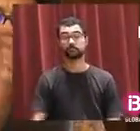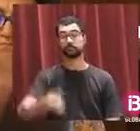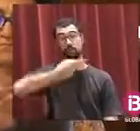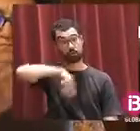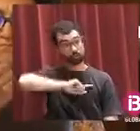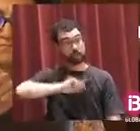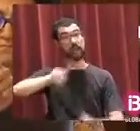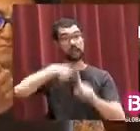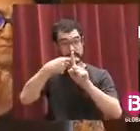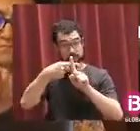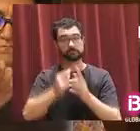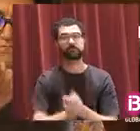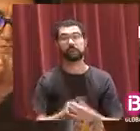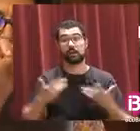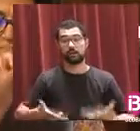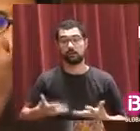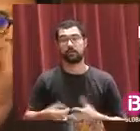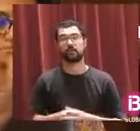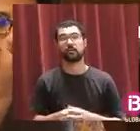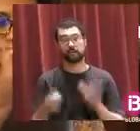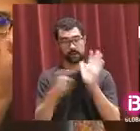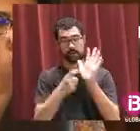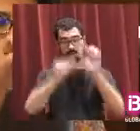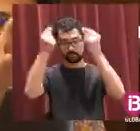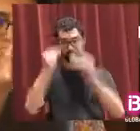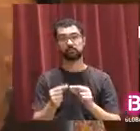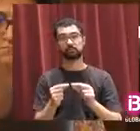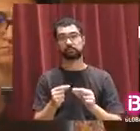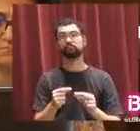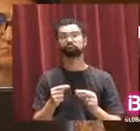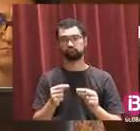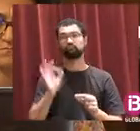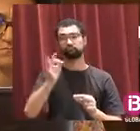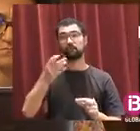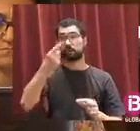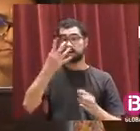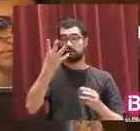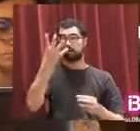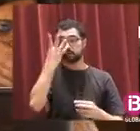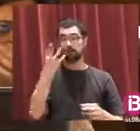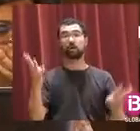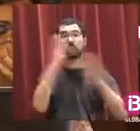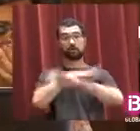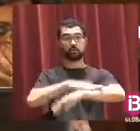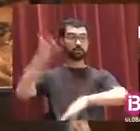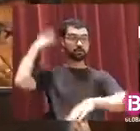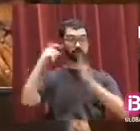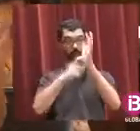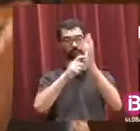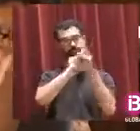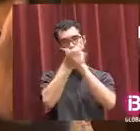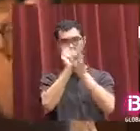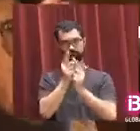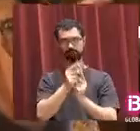Nosaltres, a més, en aquest moment a la llei de pressupost, perquè a la passada legislatura hi va haver una modificació de la llei on